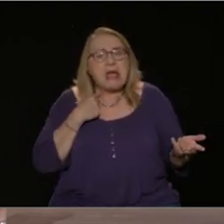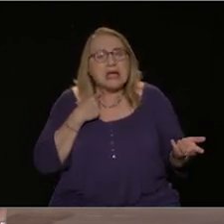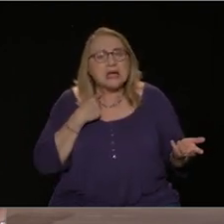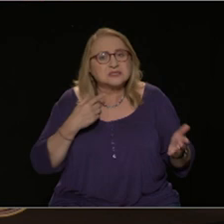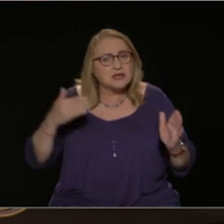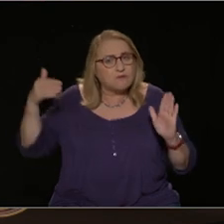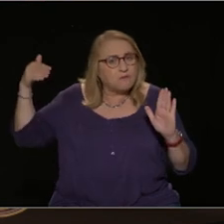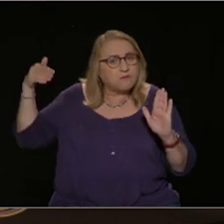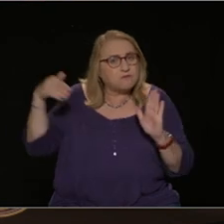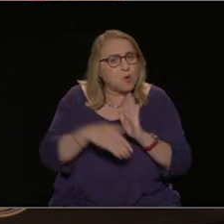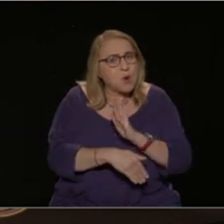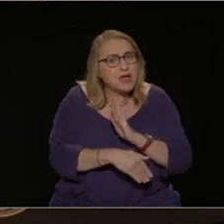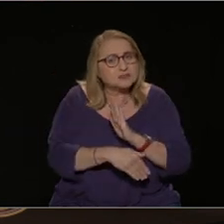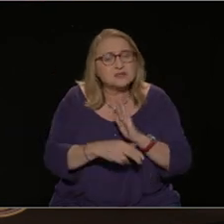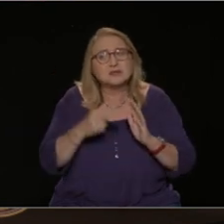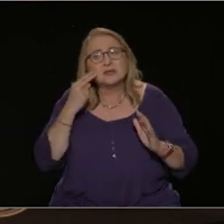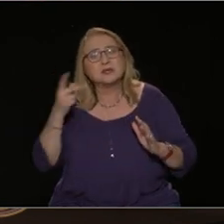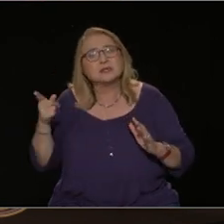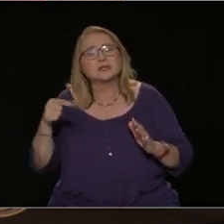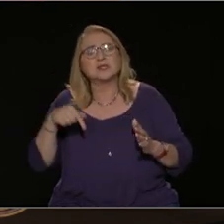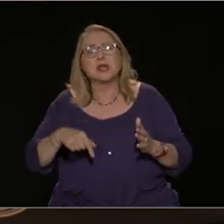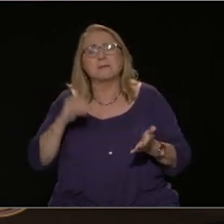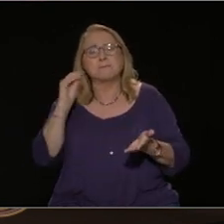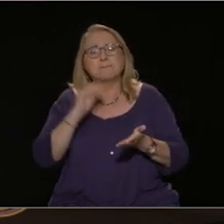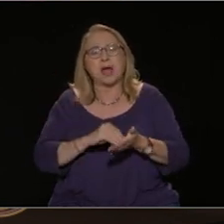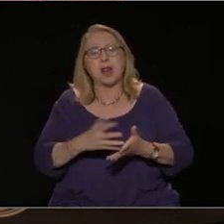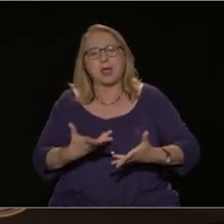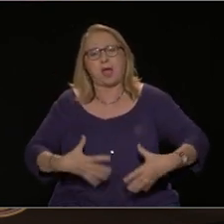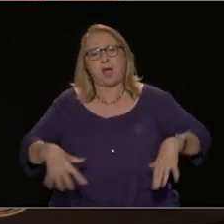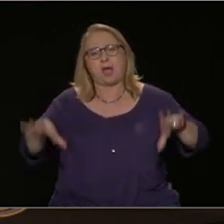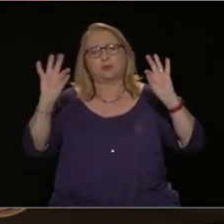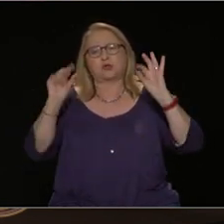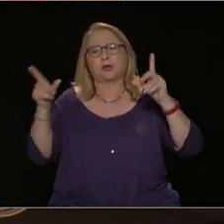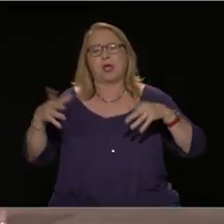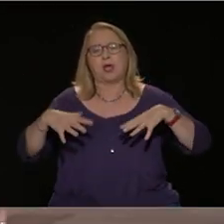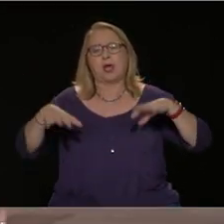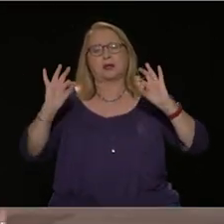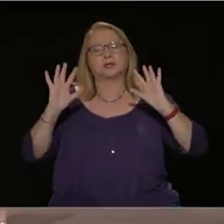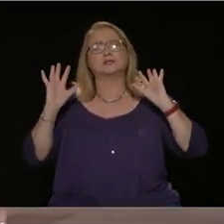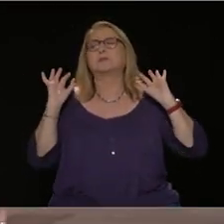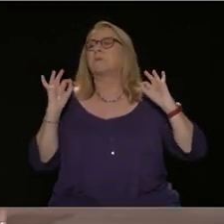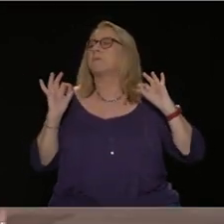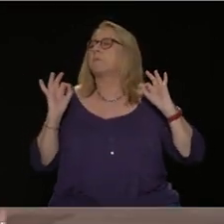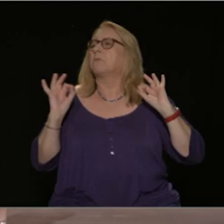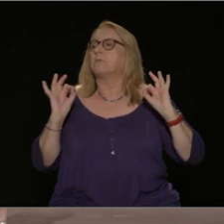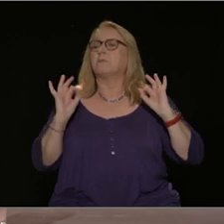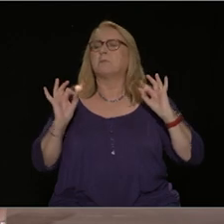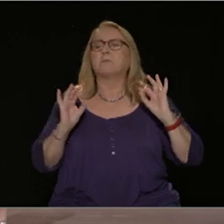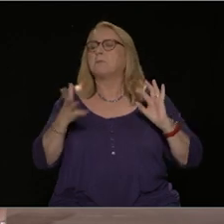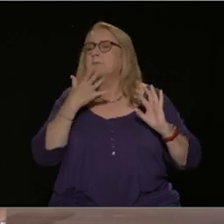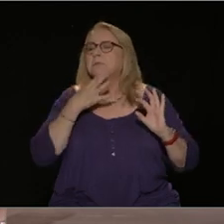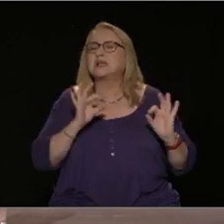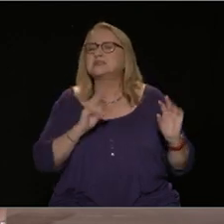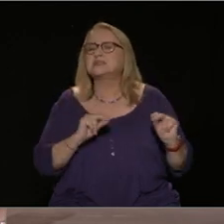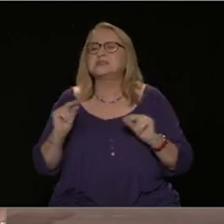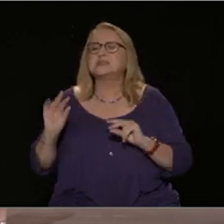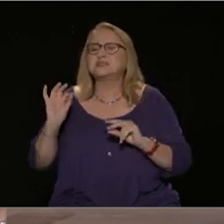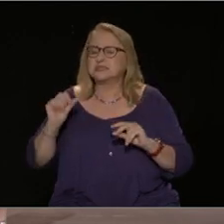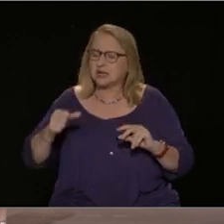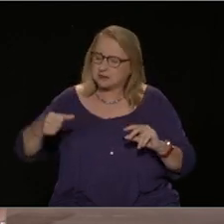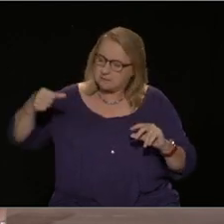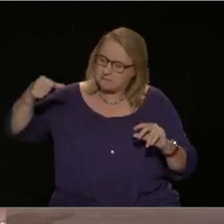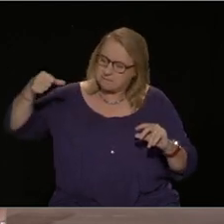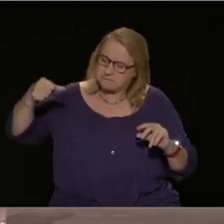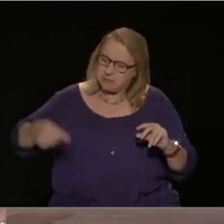Δηλαδή υποτίθεται κάνει ένα reset σαν να μην έγινε τίποτα κάνουμε λες και είναι το πάτημα ενός σκομπιού μια στροφή